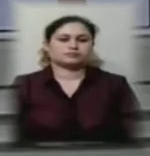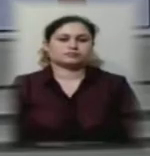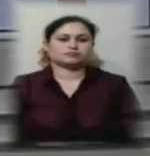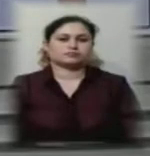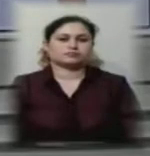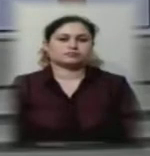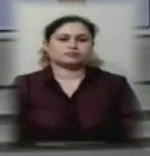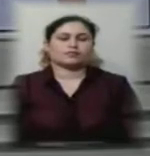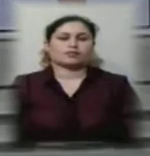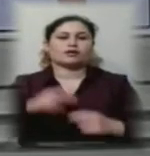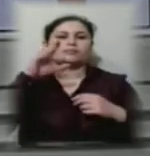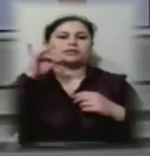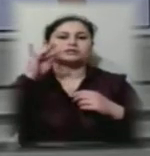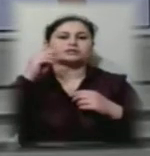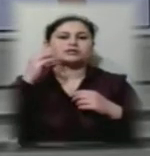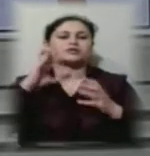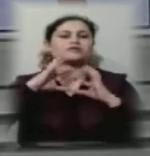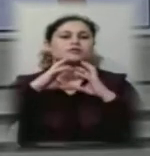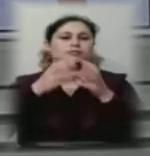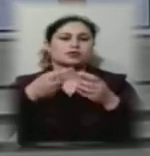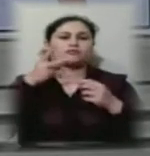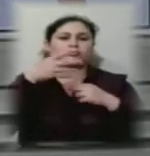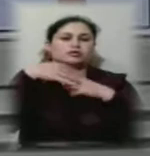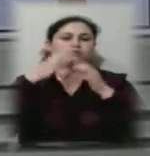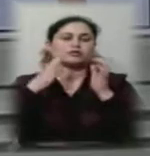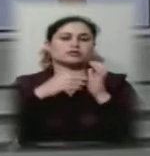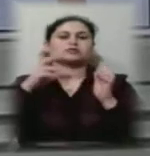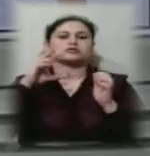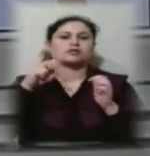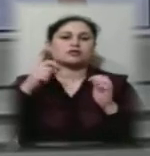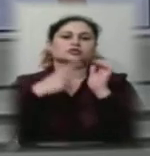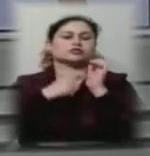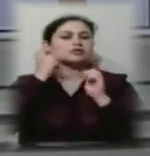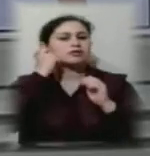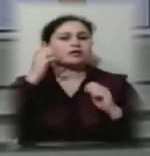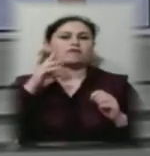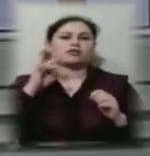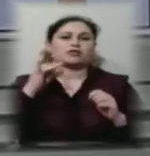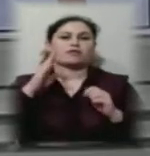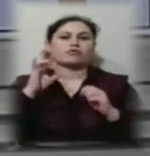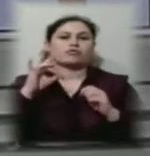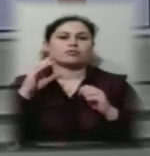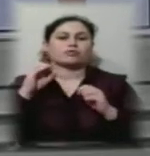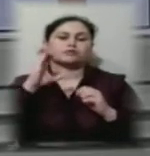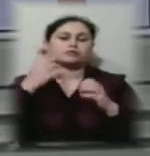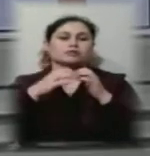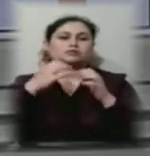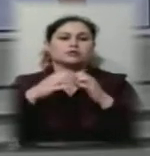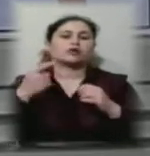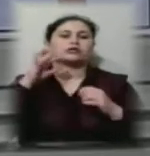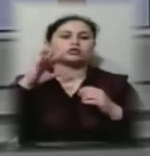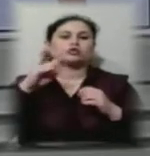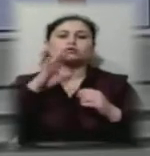Принцесою Всесвіту 2019 стала шестирічна Валерія Воробйова з Херсона. Титул Діченка здобула на міжнародному